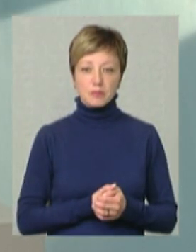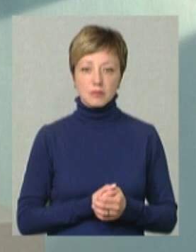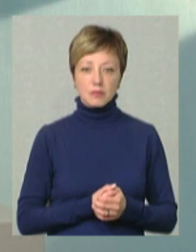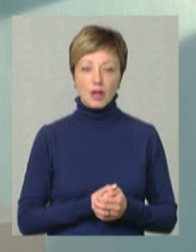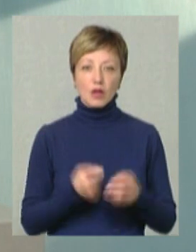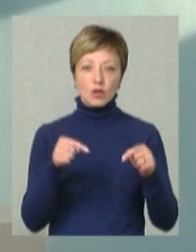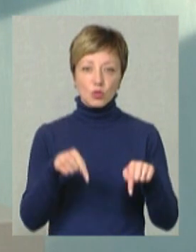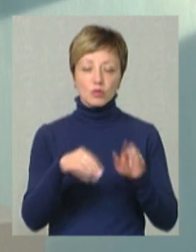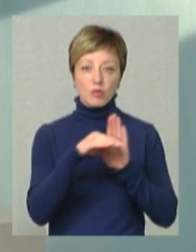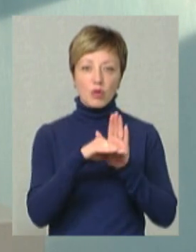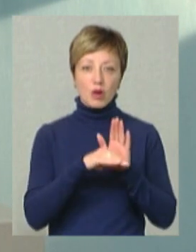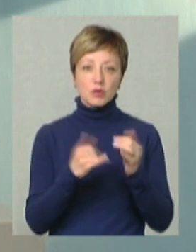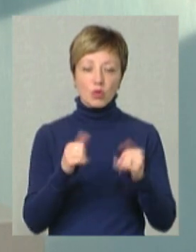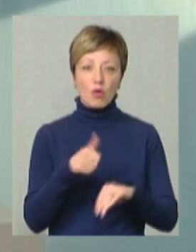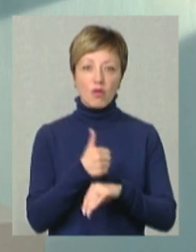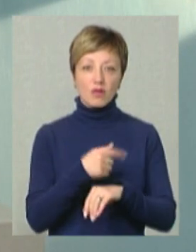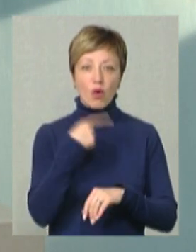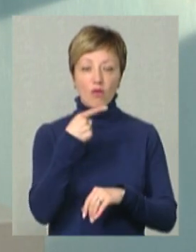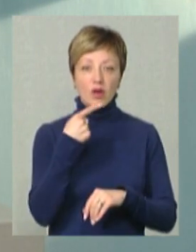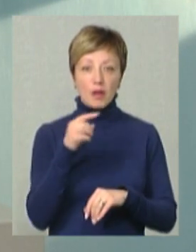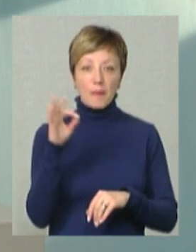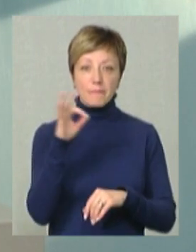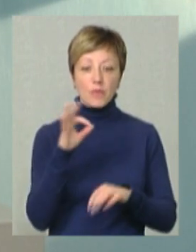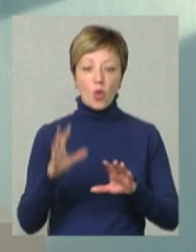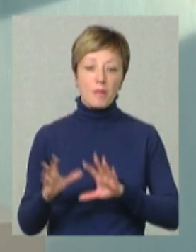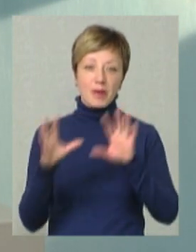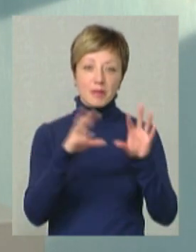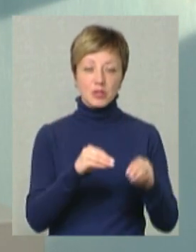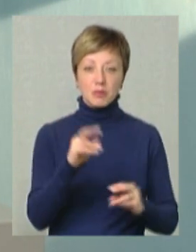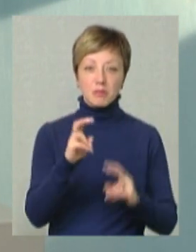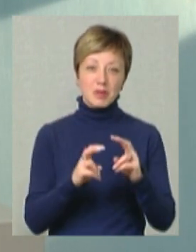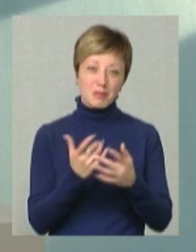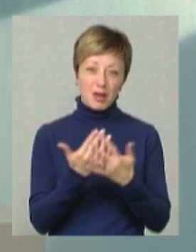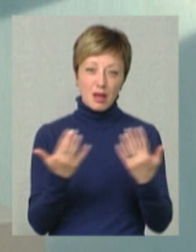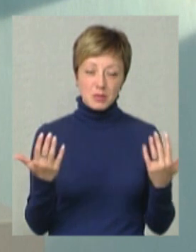програмі сьогодні головне, коли ми говорили про релоковані підприємства,